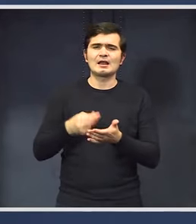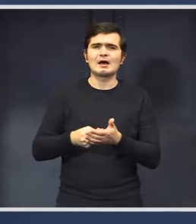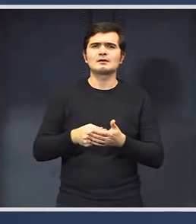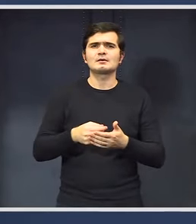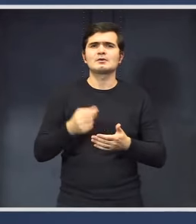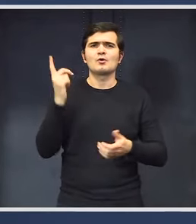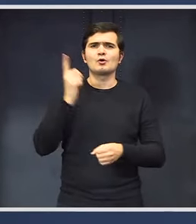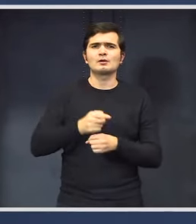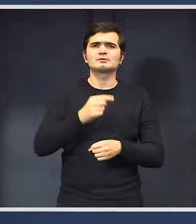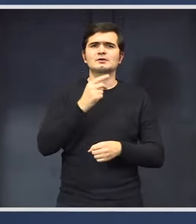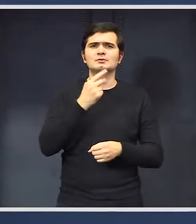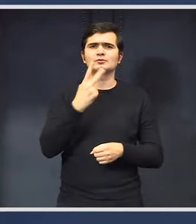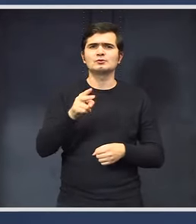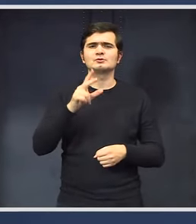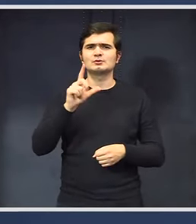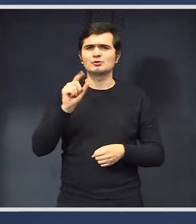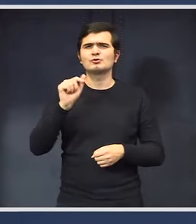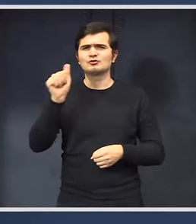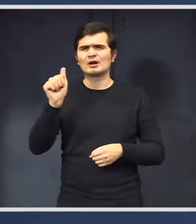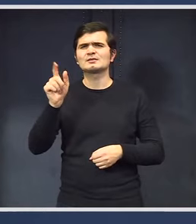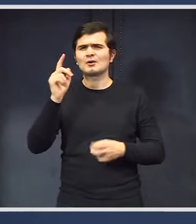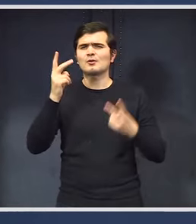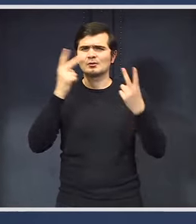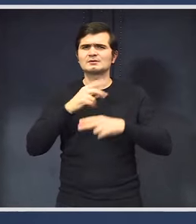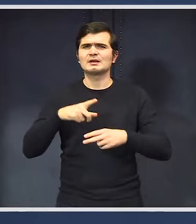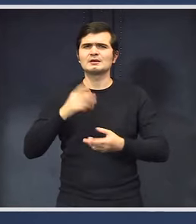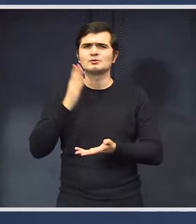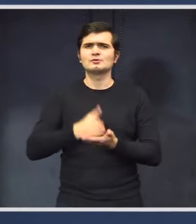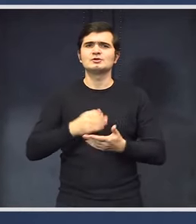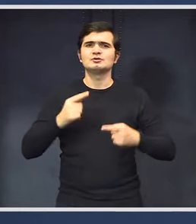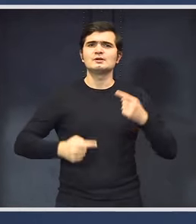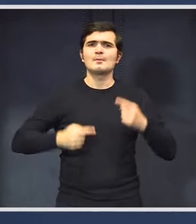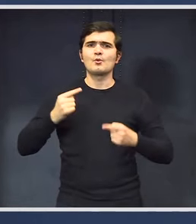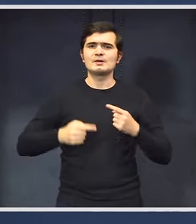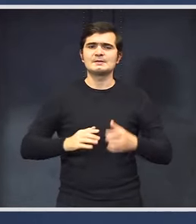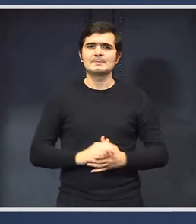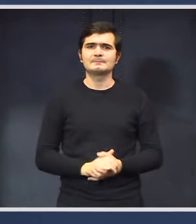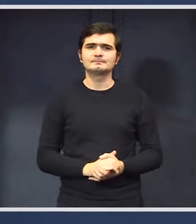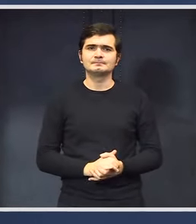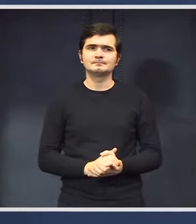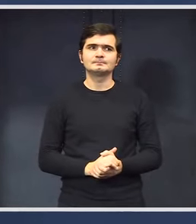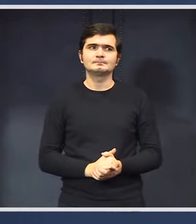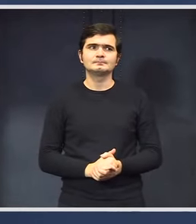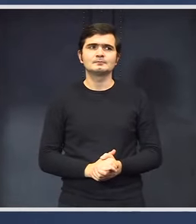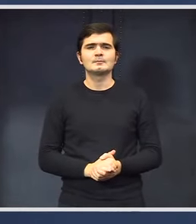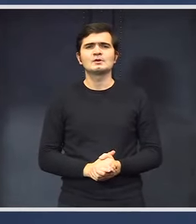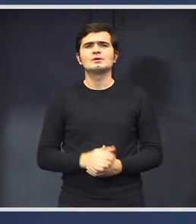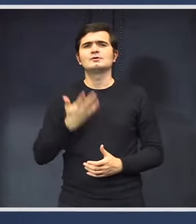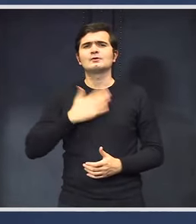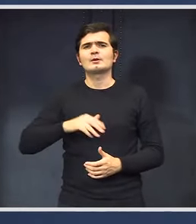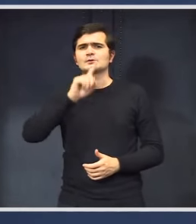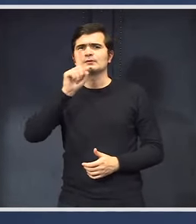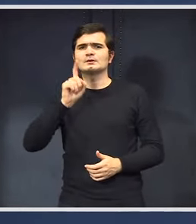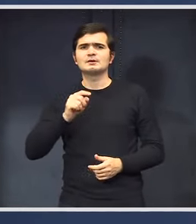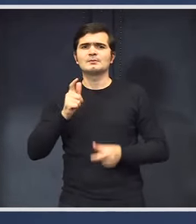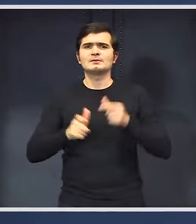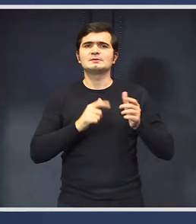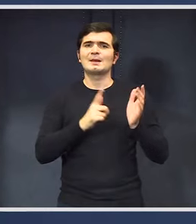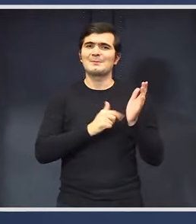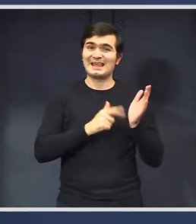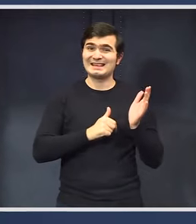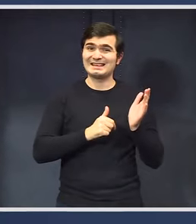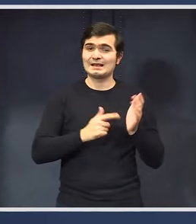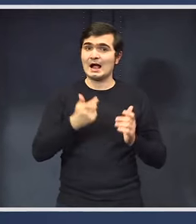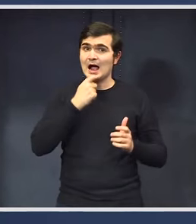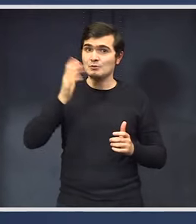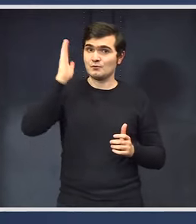226, înțeleg că acolo a fost o decizie politică să fie întâlnțe aceste amendamente. Și voiam să vă întreb în privința pensiilor.